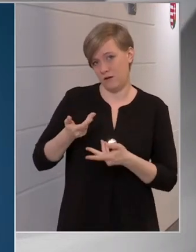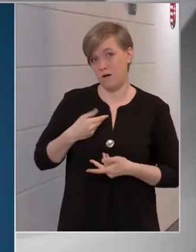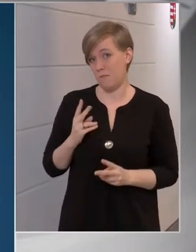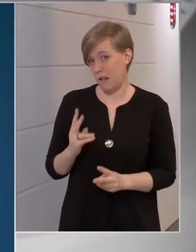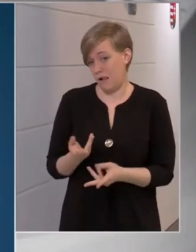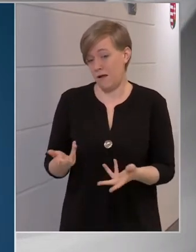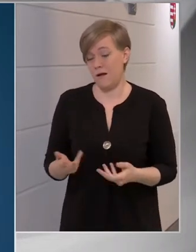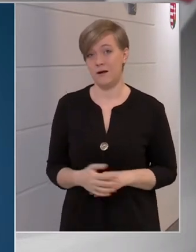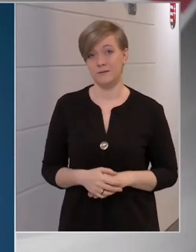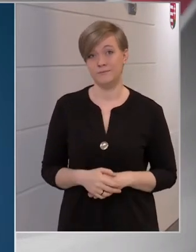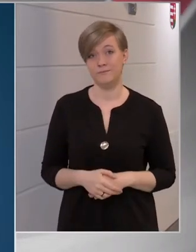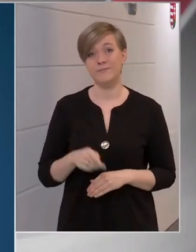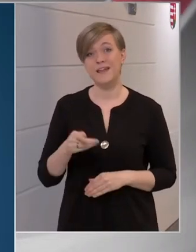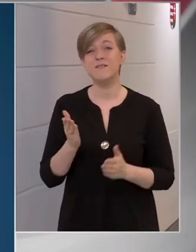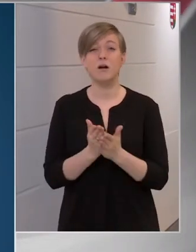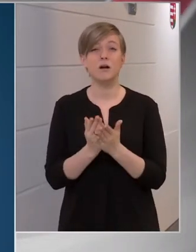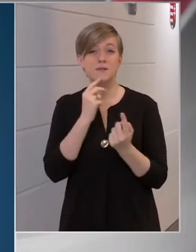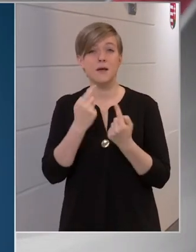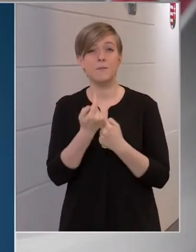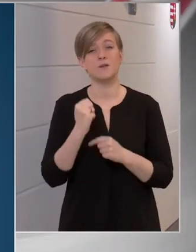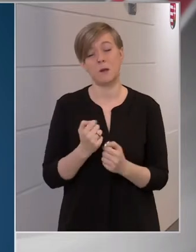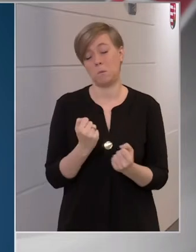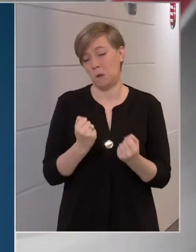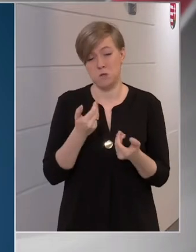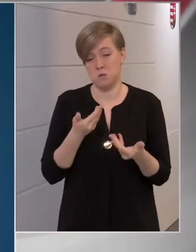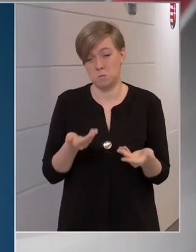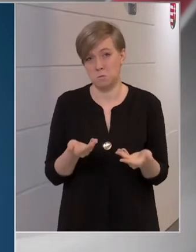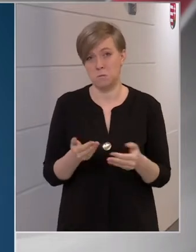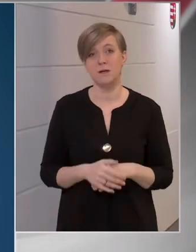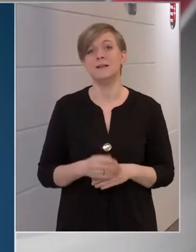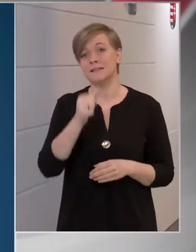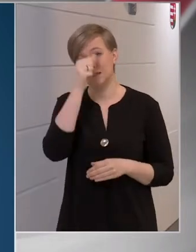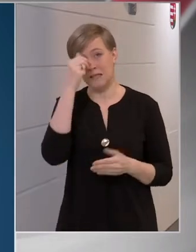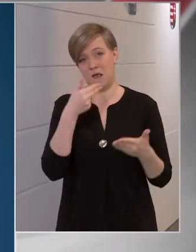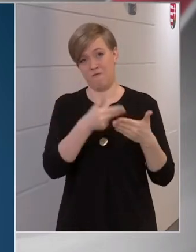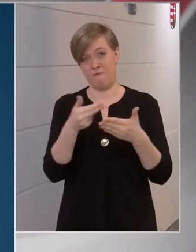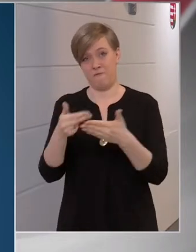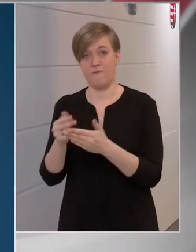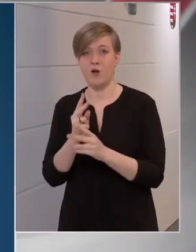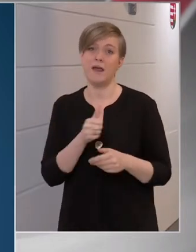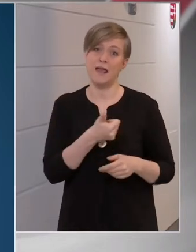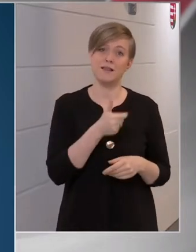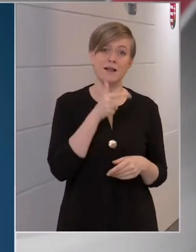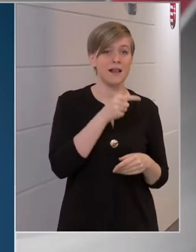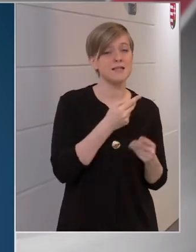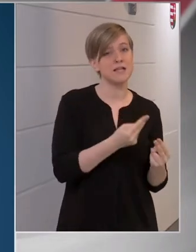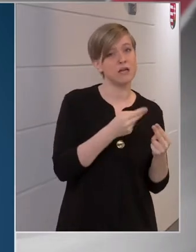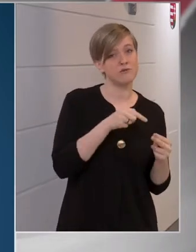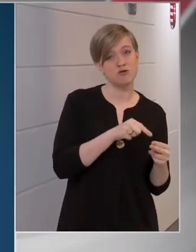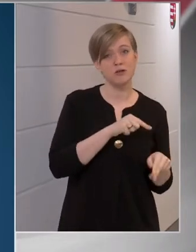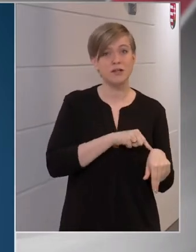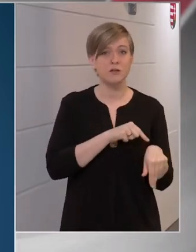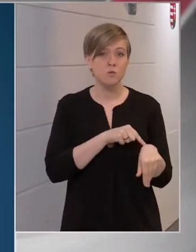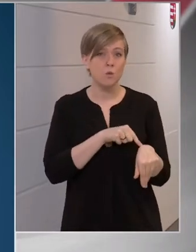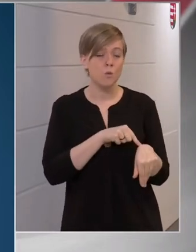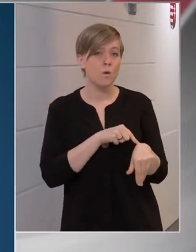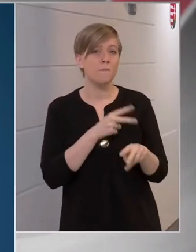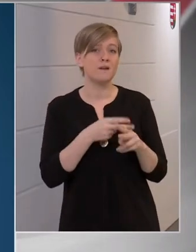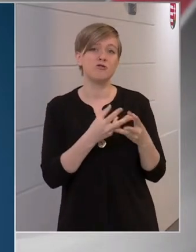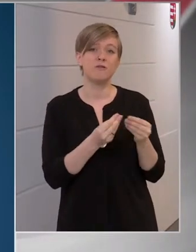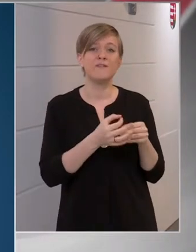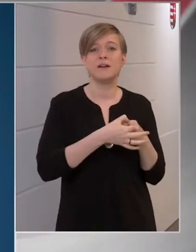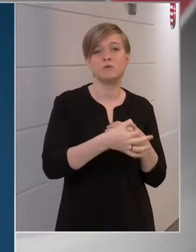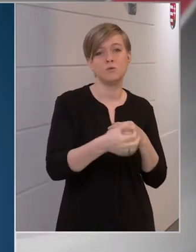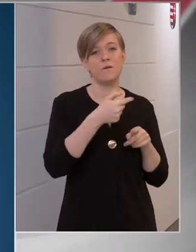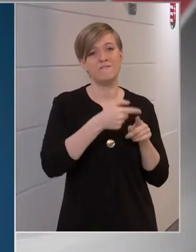Ez az alkalmazás szempontjából nehézséget nem jelent, hiszen ez névre szól, és az egyiknek lesz egy érvényesség ideje, ami a betegség végétől